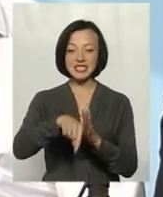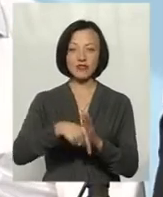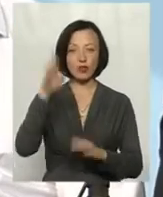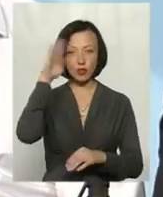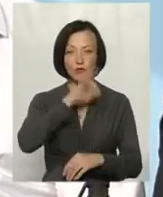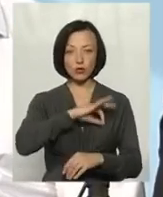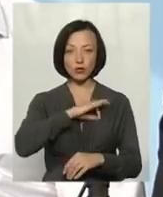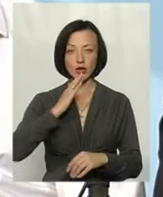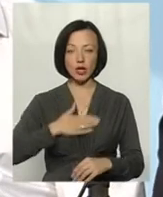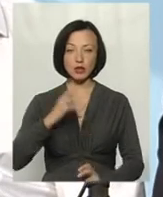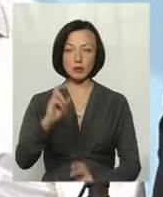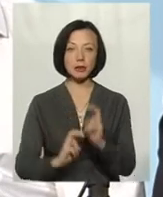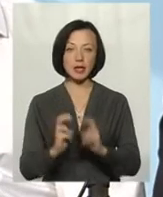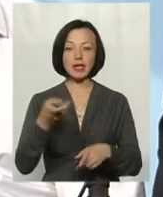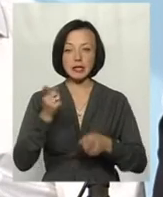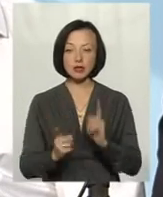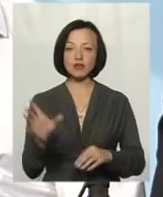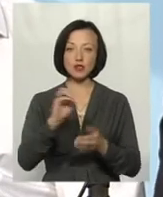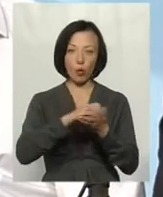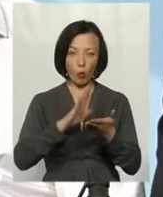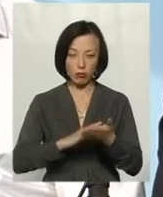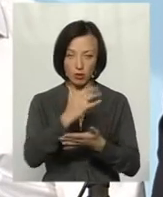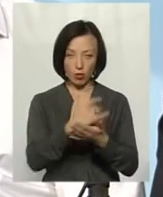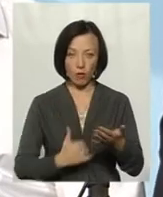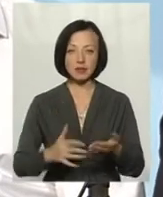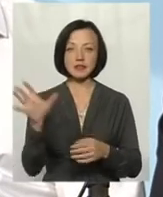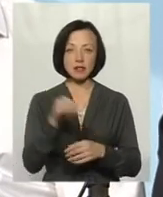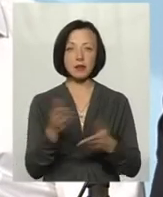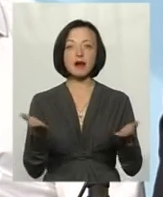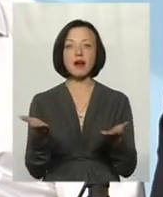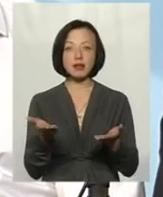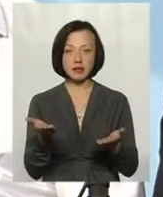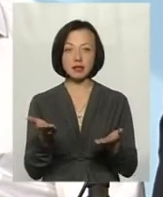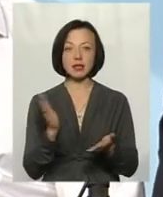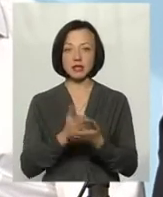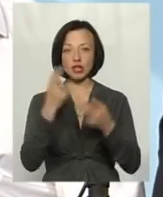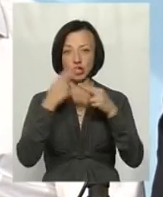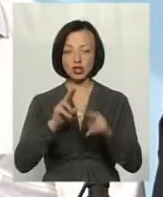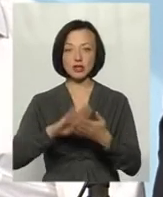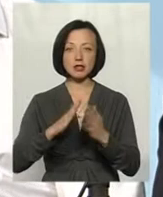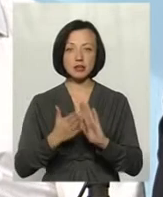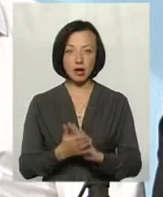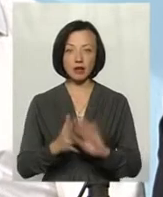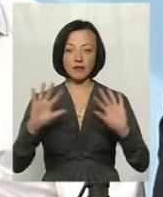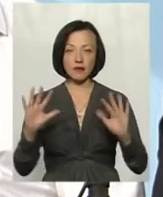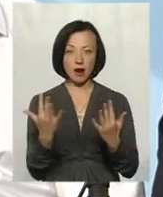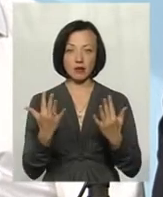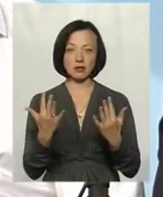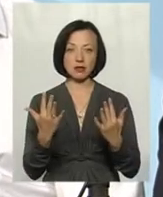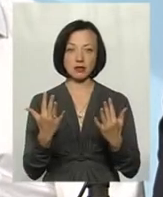експлуатує наше підприємство, вони дійсно всі обліковані. Всі ми знаємо, який їхній технічний стан. В разі